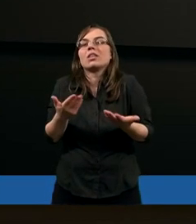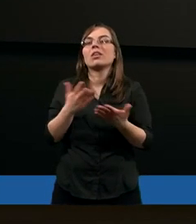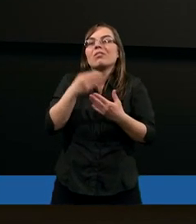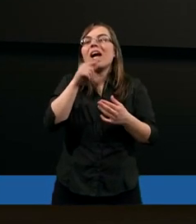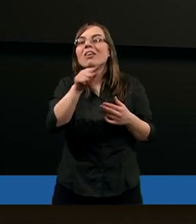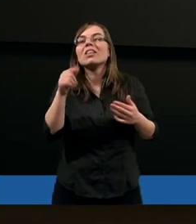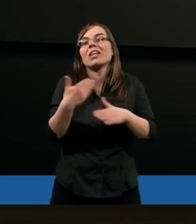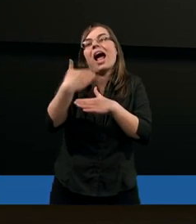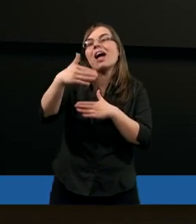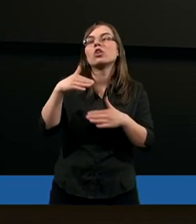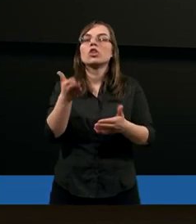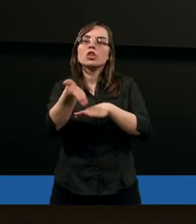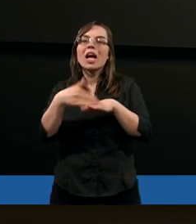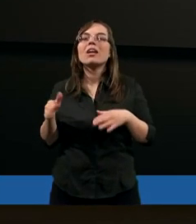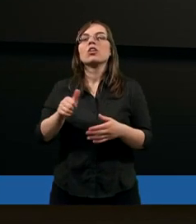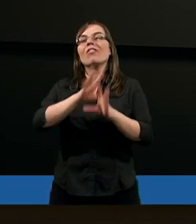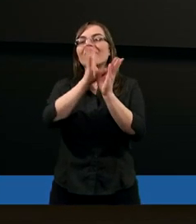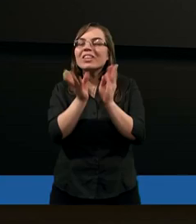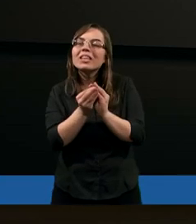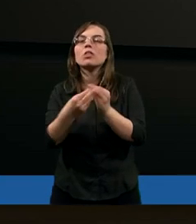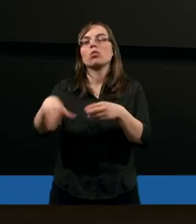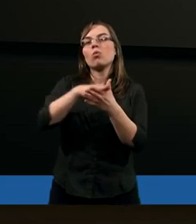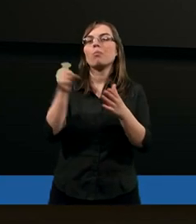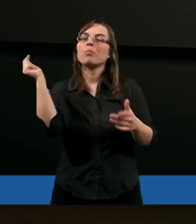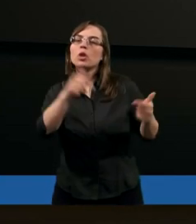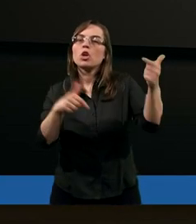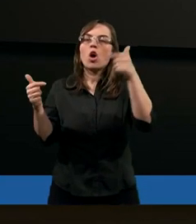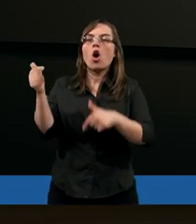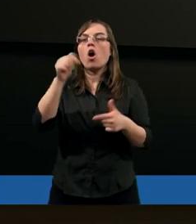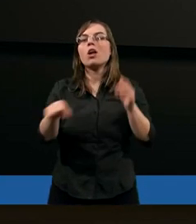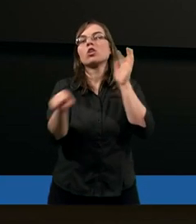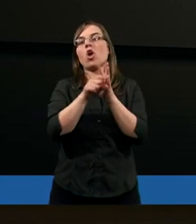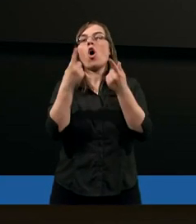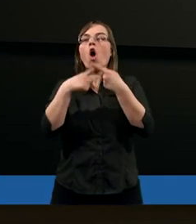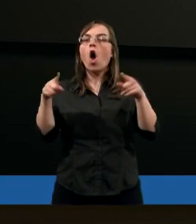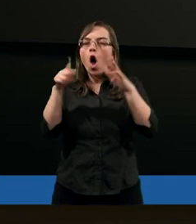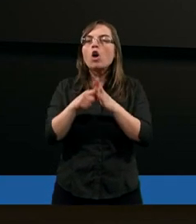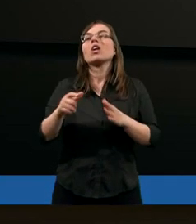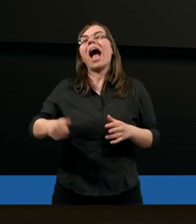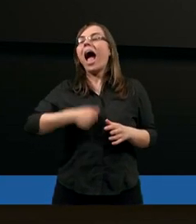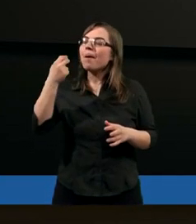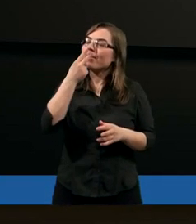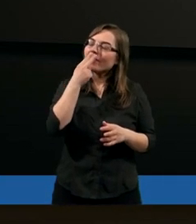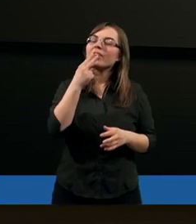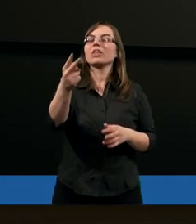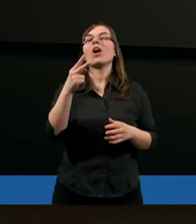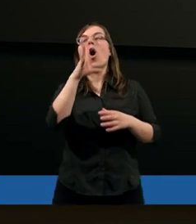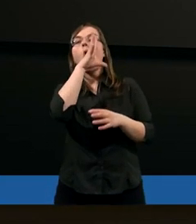zanim przejdziemy do dalszej części, wszystkim, którzy przychodzą do kościoła, aby widzieli